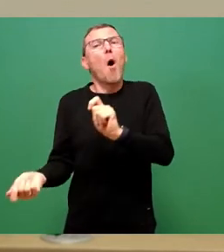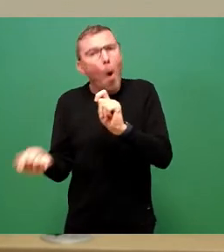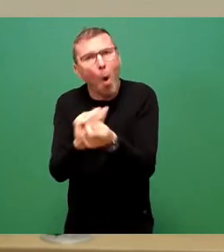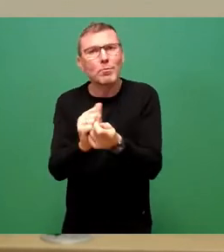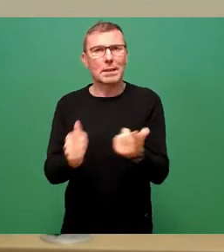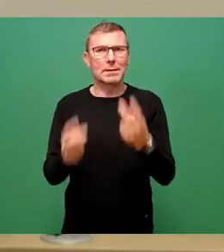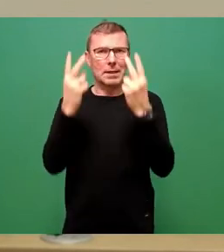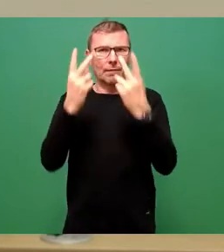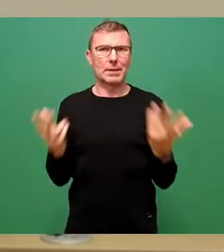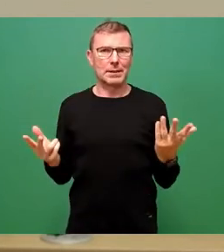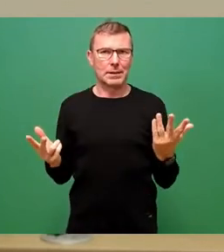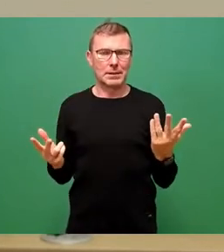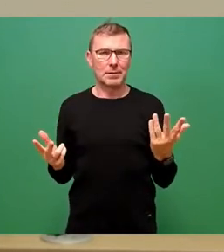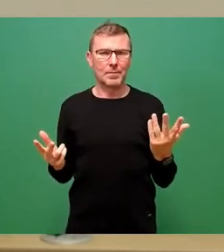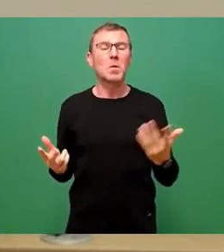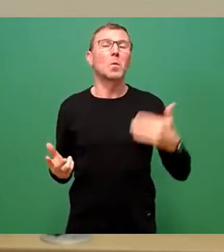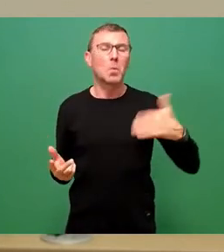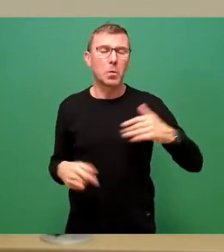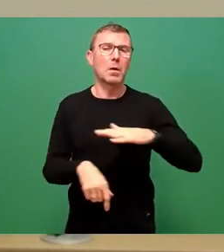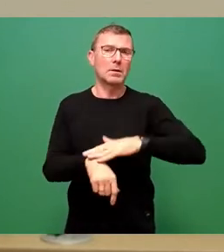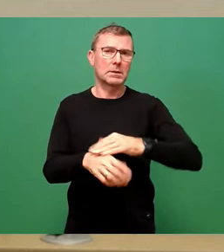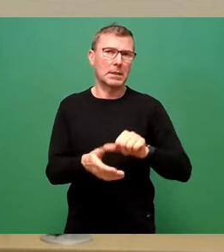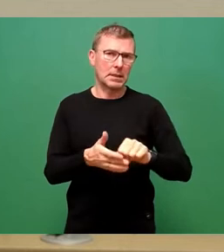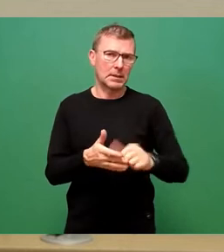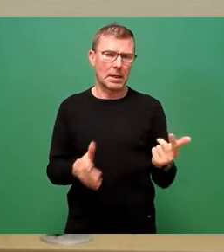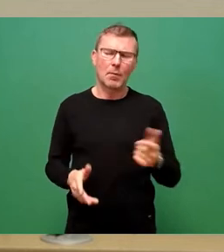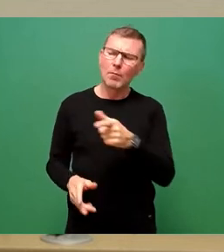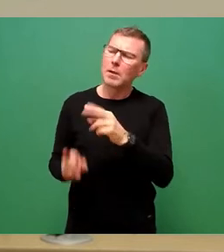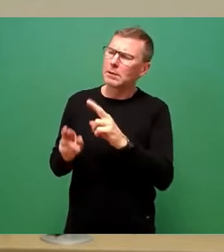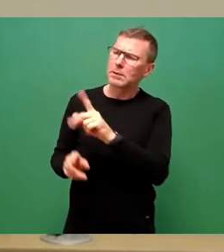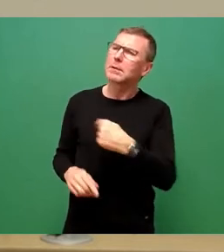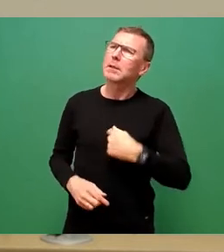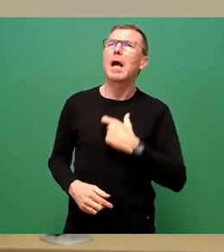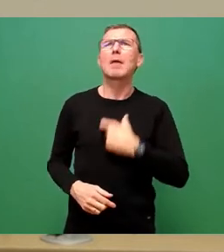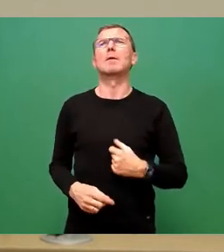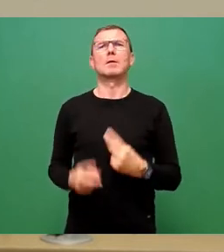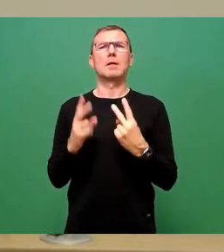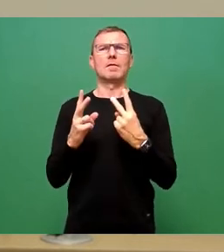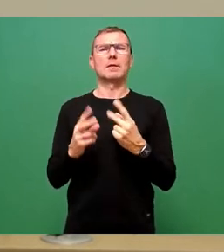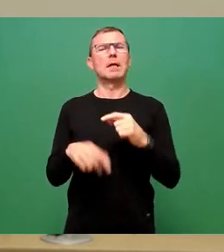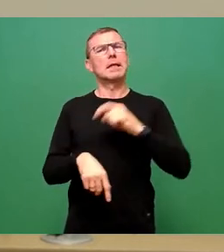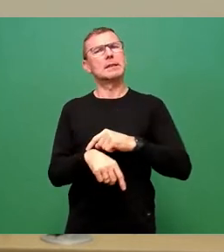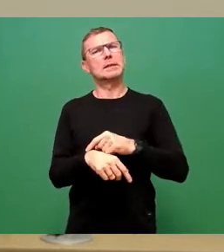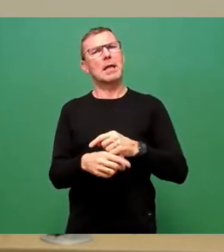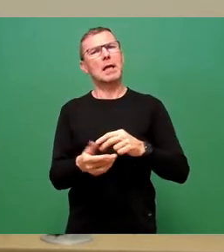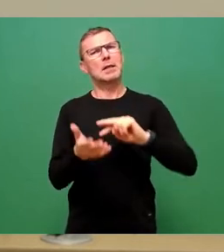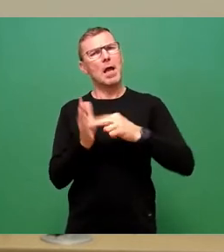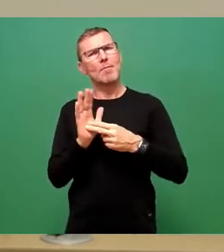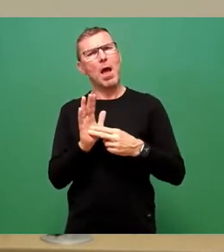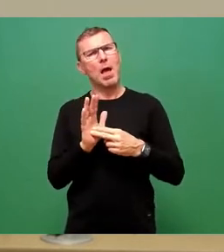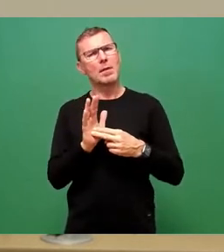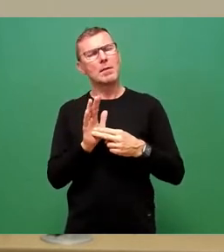ist sportlich. Und da ist, könnte es ja sein, dass es mir auch persönlich wichtig ist, dass wir diesen Zeitplan dann auch